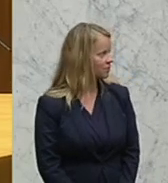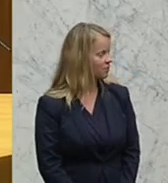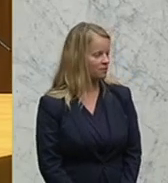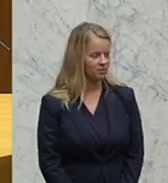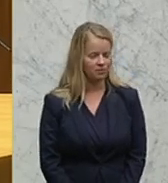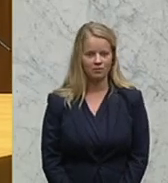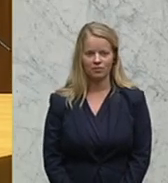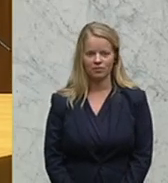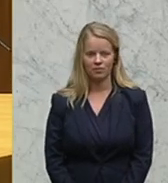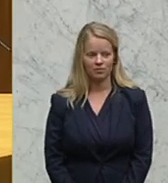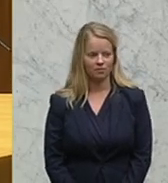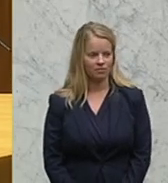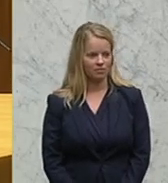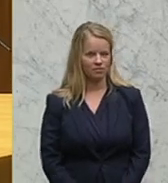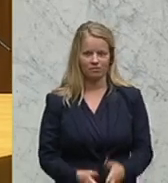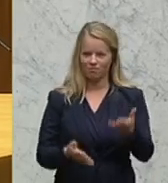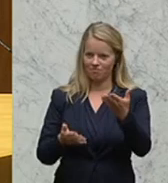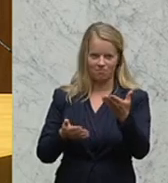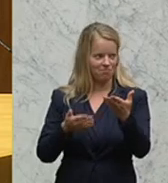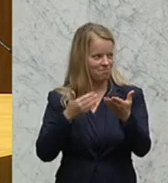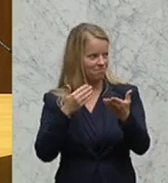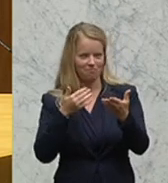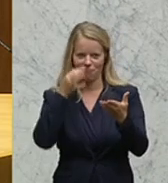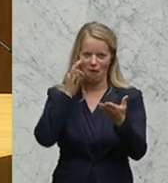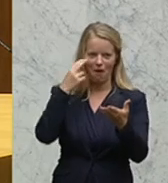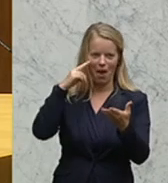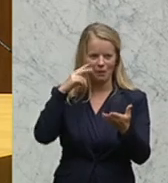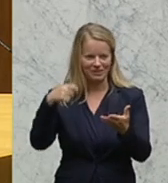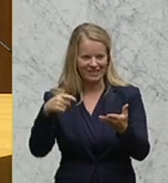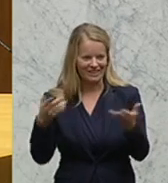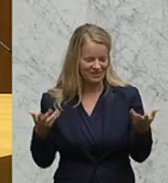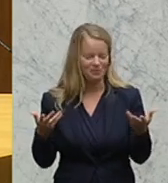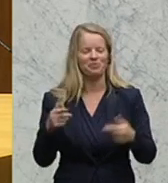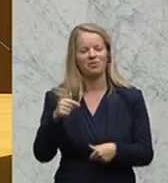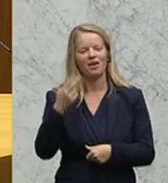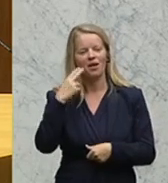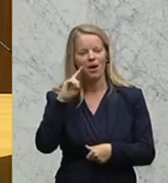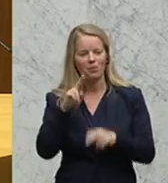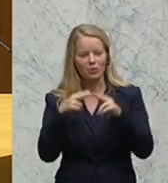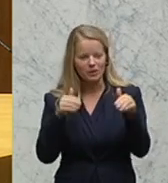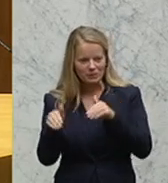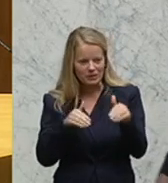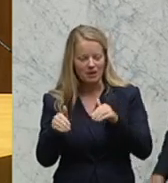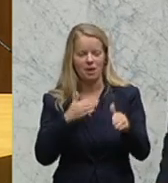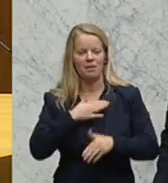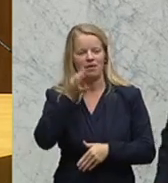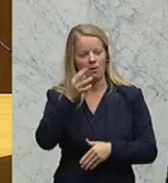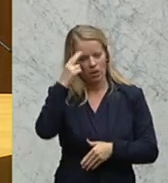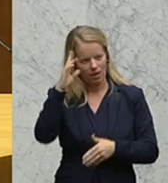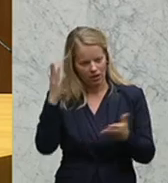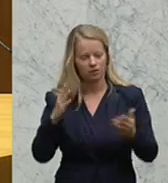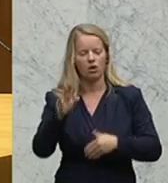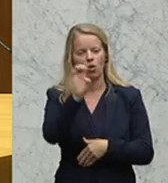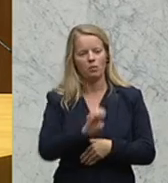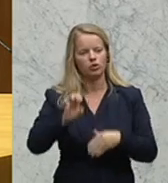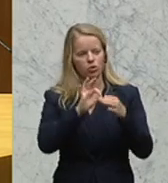Meine Frau und Herr Präsident, Herr Bundesminister, meine sehr verehrten Damen und Herren, die Europäische Union war bekanntermaßen heuer im ersten